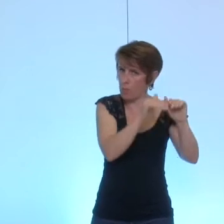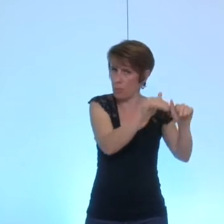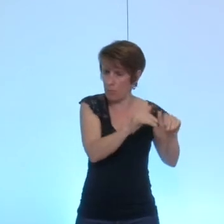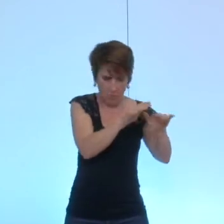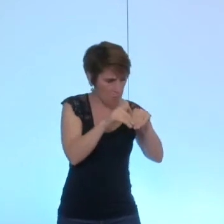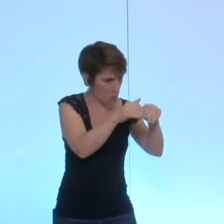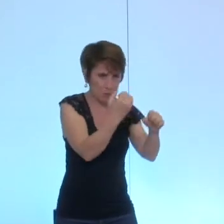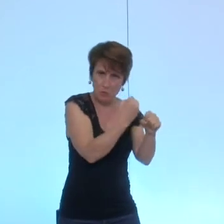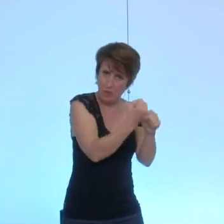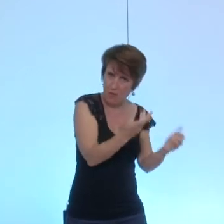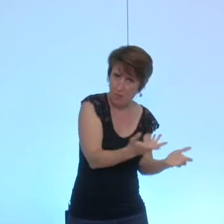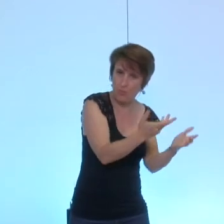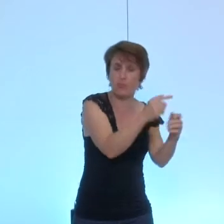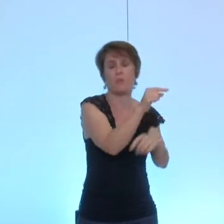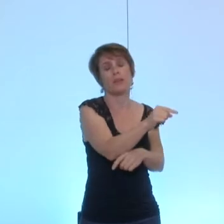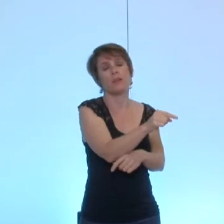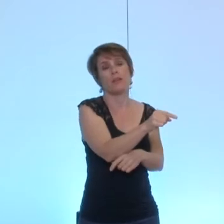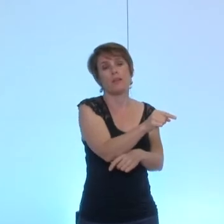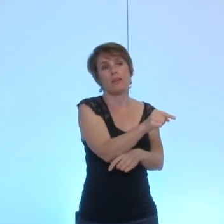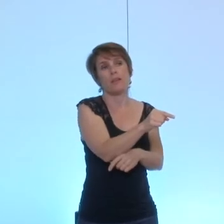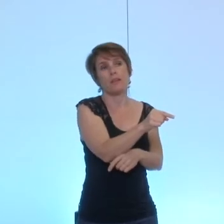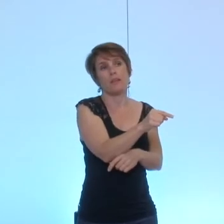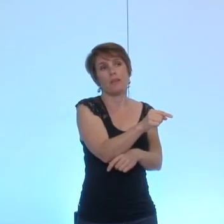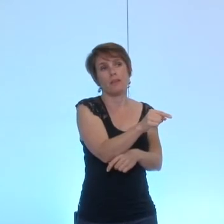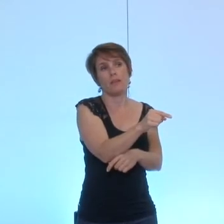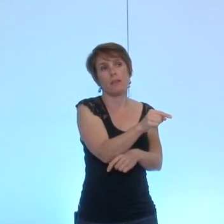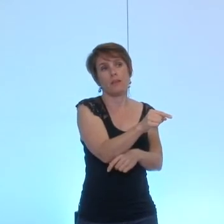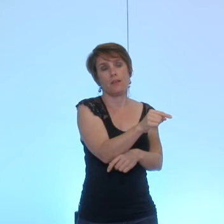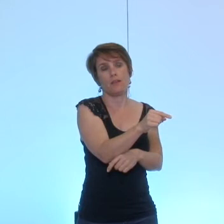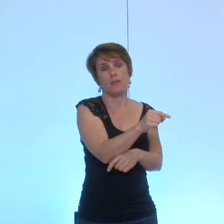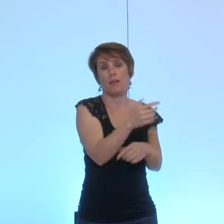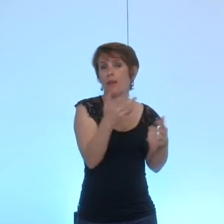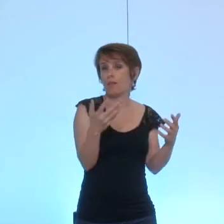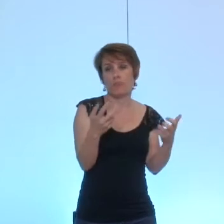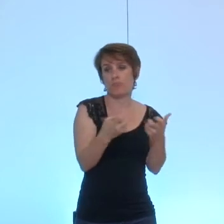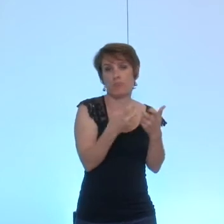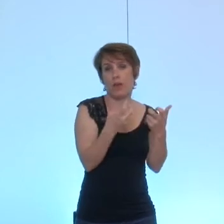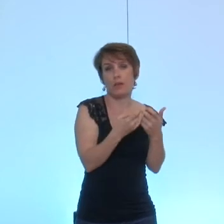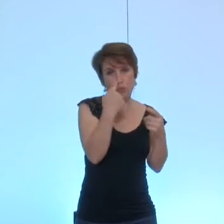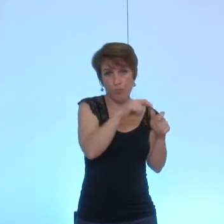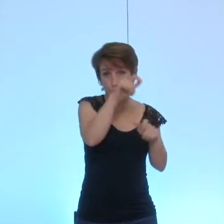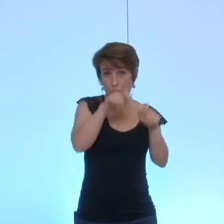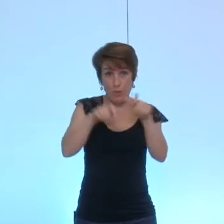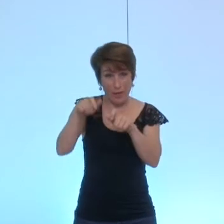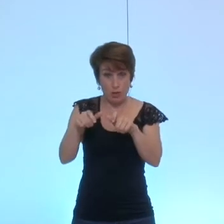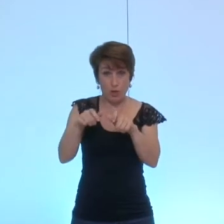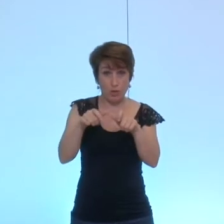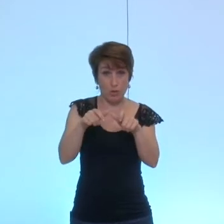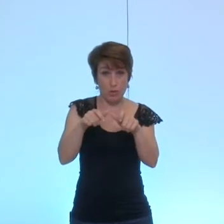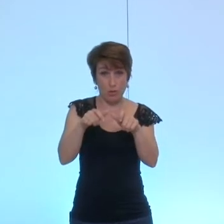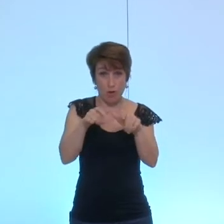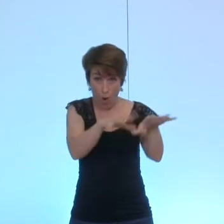travail et il me semble que là s'il s'agissait par exemple de personnel municipal qui avait des horaires